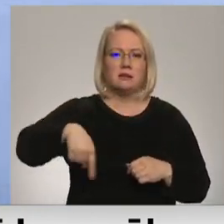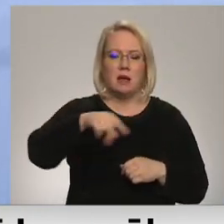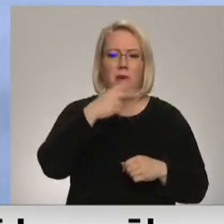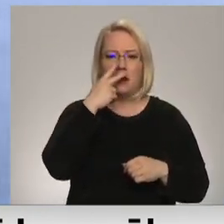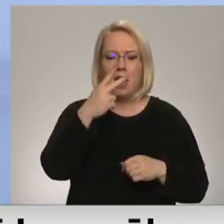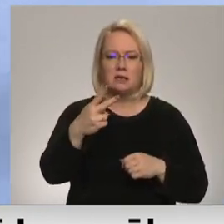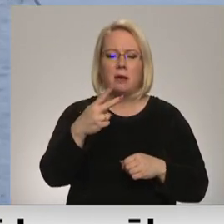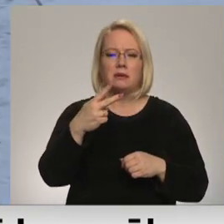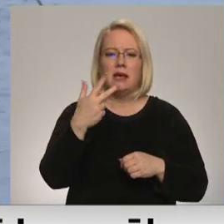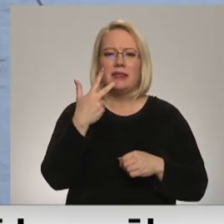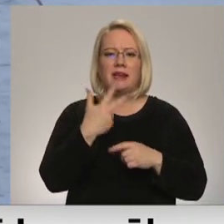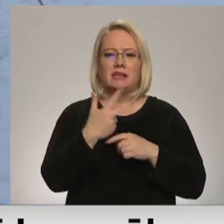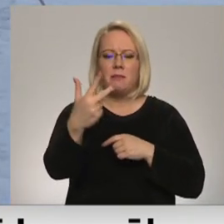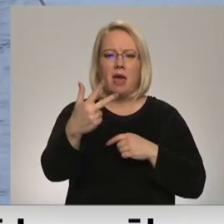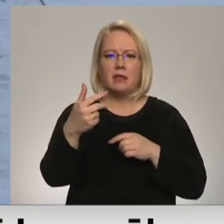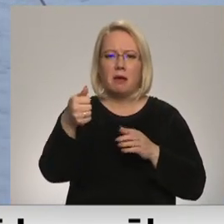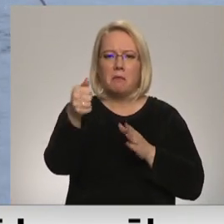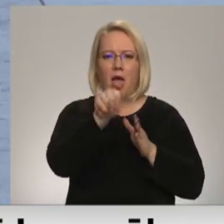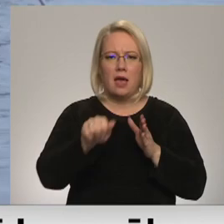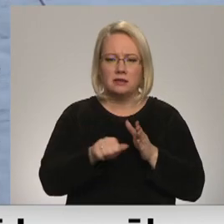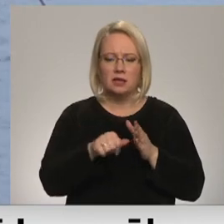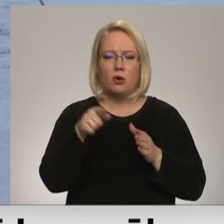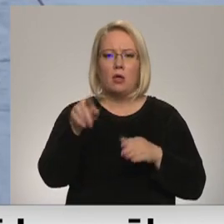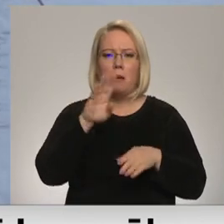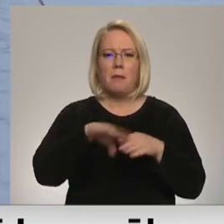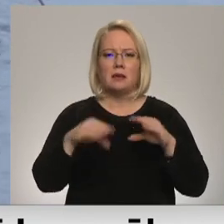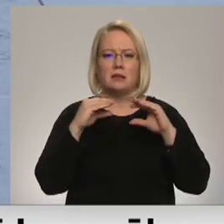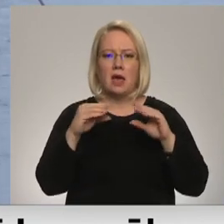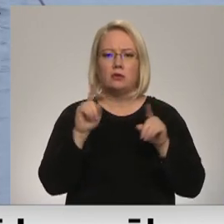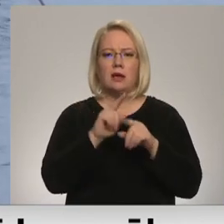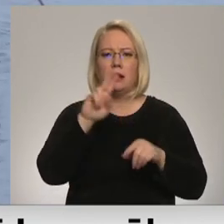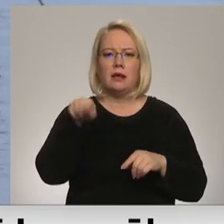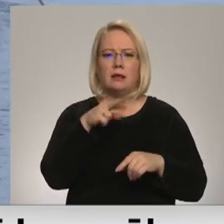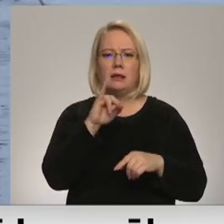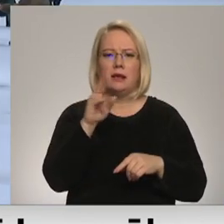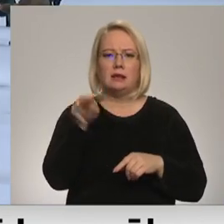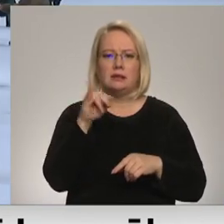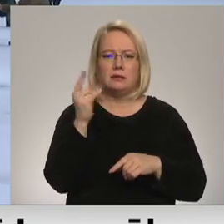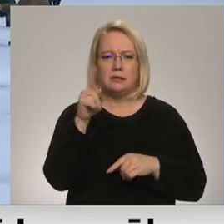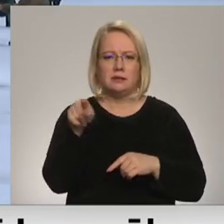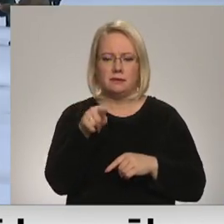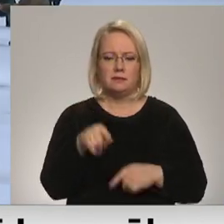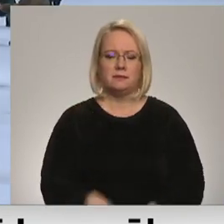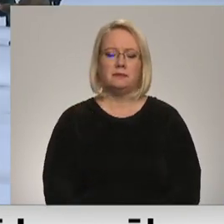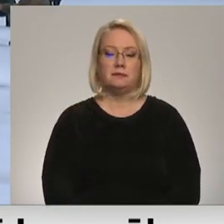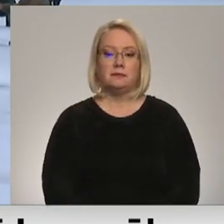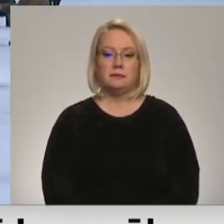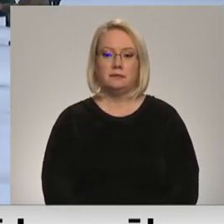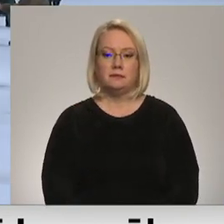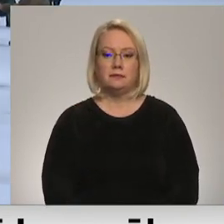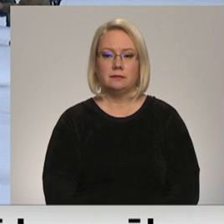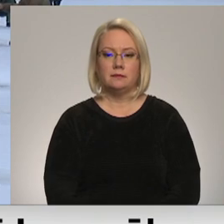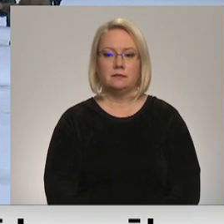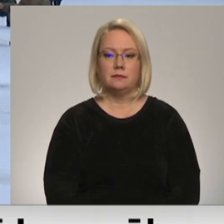metriem platas plaisas. Pēc lielajām vētrām teju bez ledus palicis arī drīdzis. Ausmas sprukta, Vitālīs Duda Renoks,